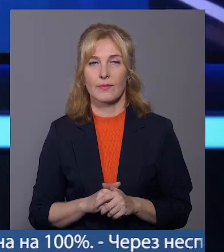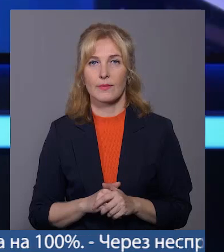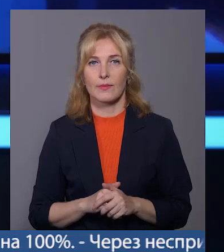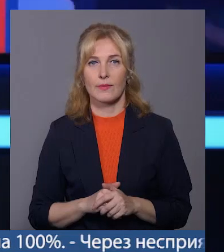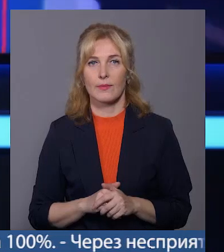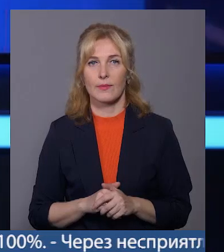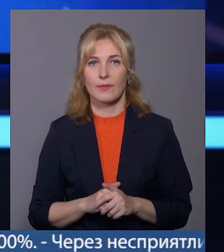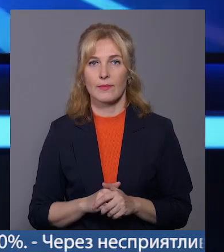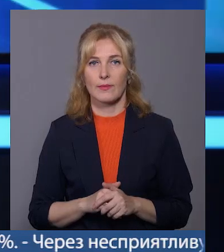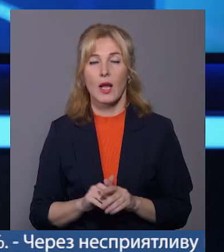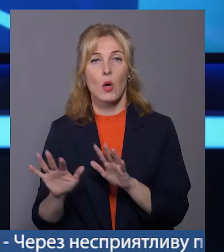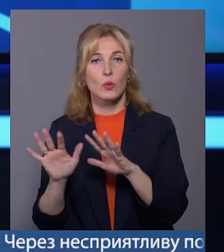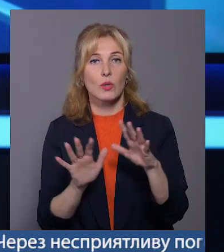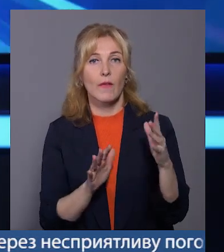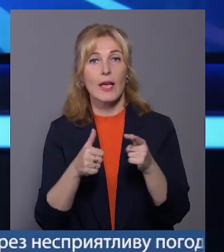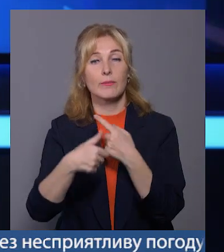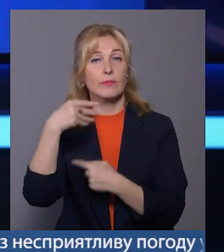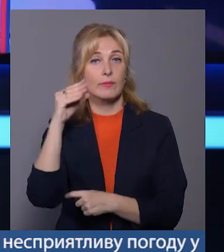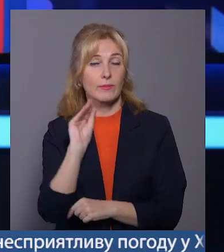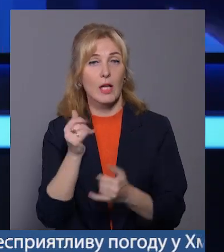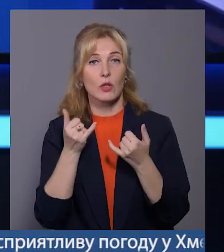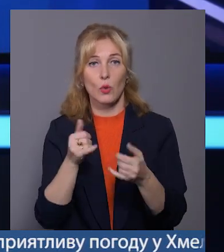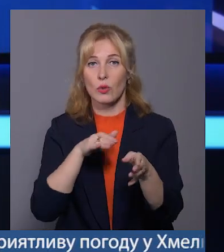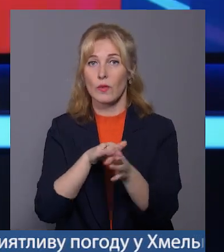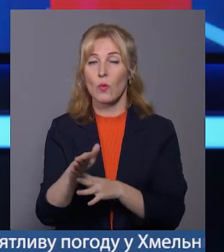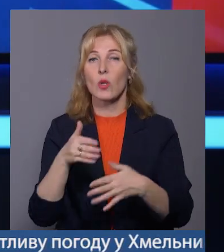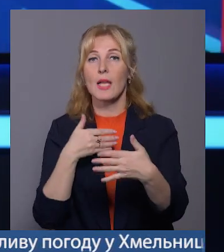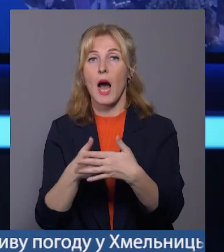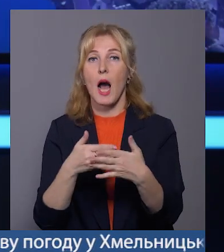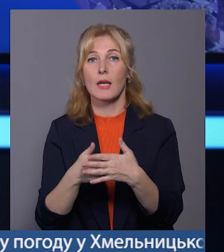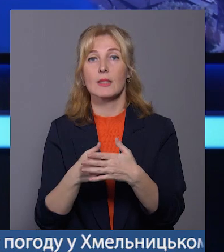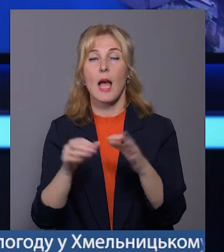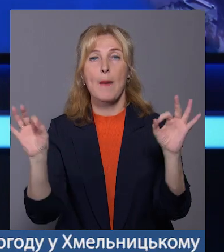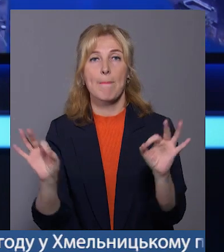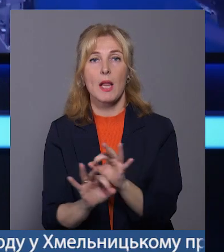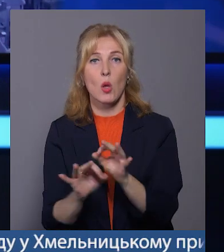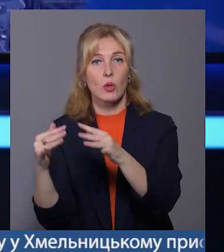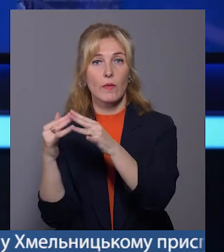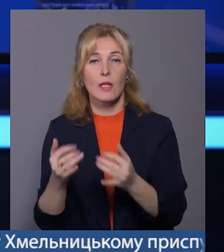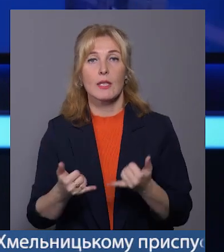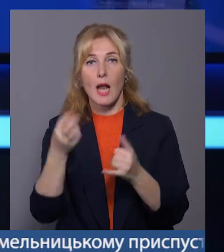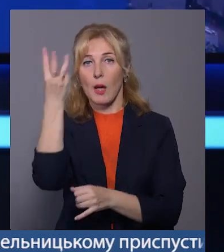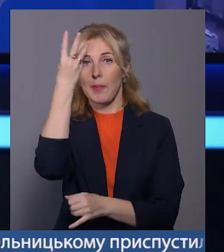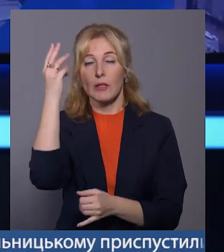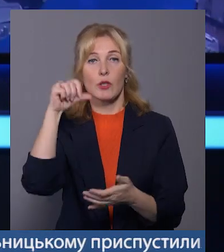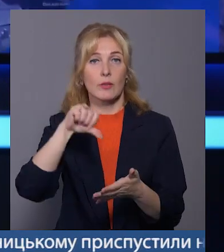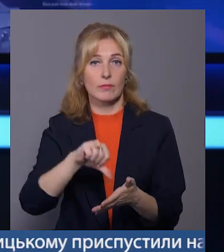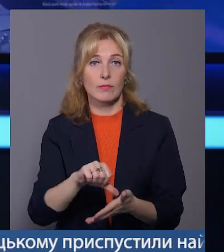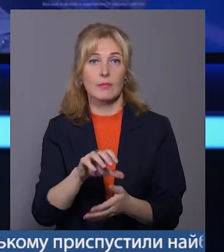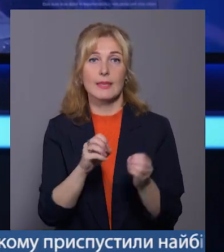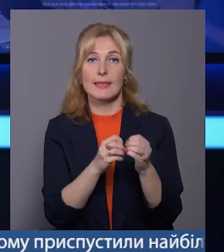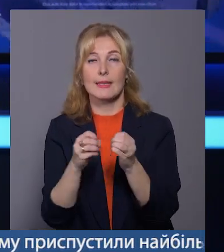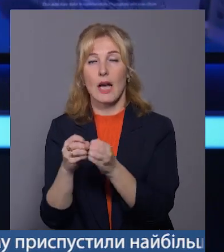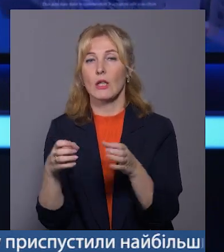У сквері імені Шевченка сьогодні відбулася акція «Мелодії війни». Для хмельничан виступило близько десятка